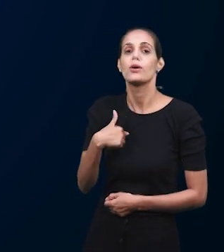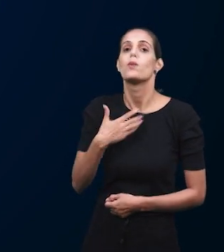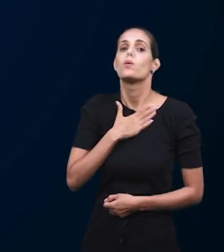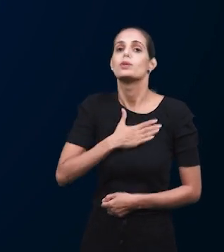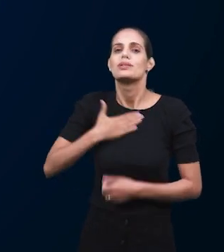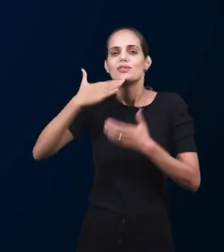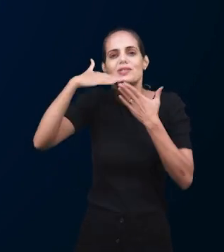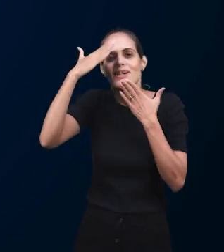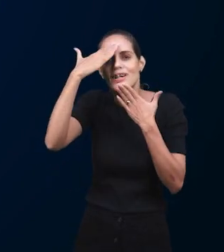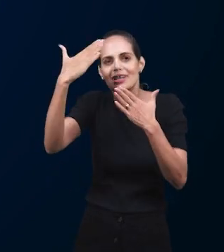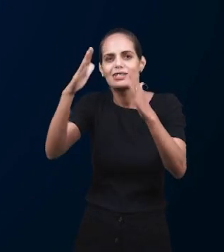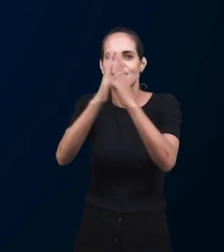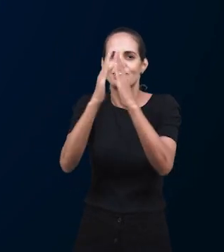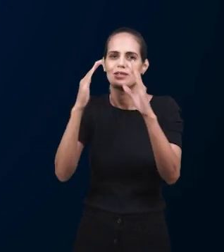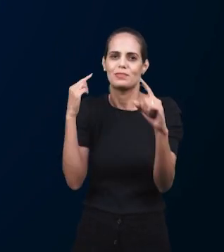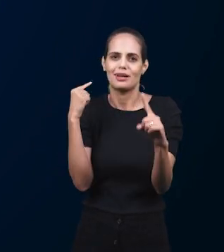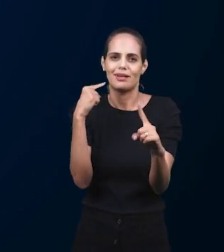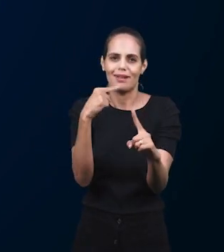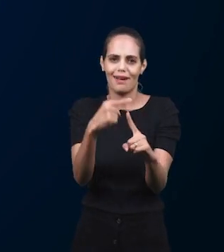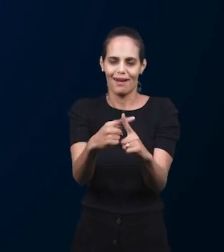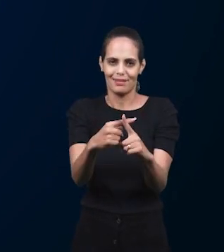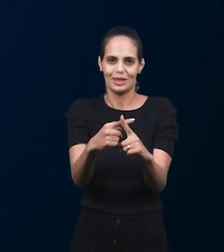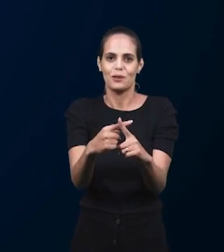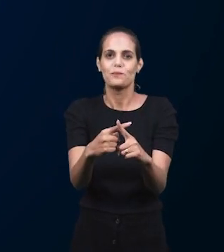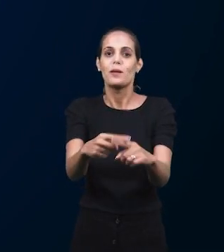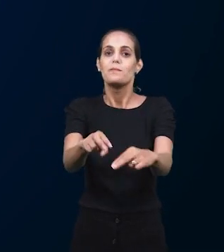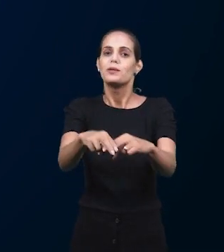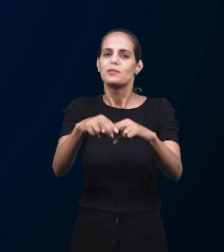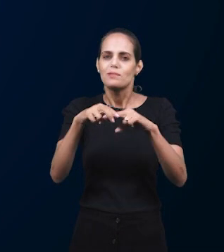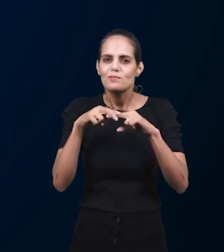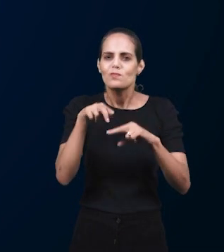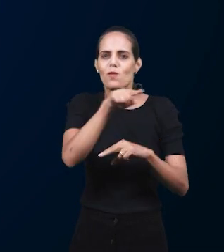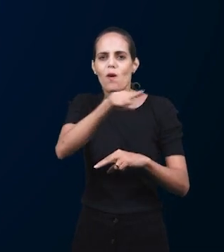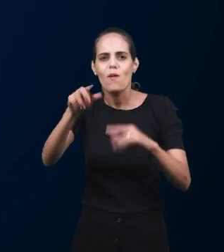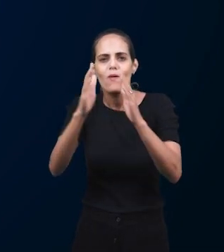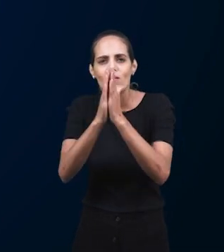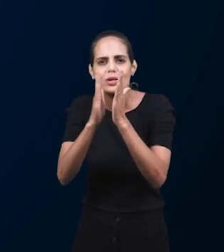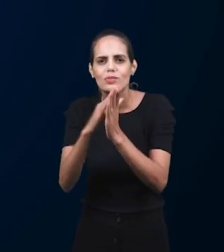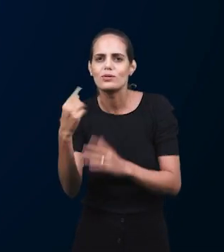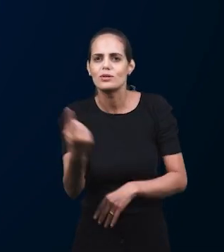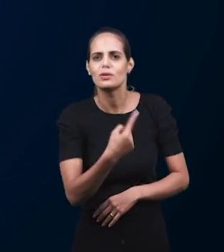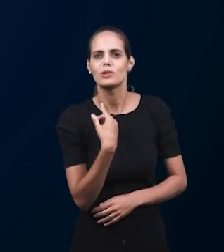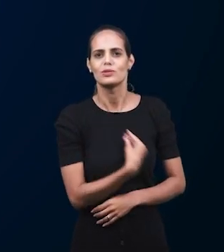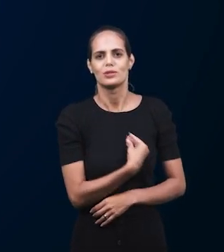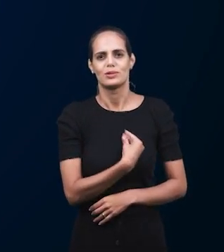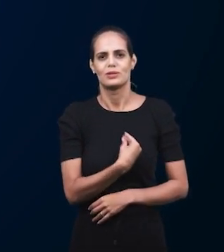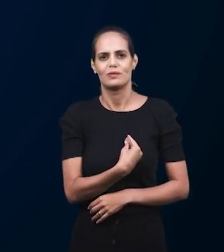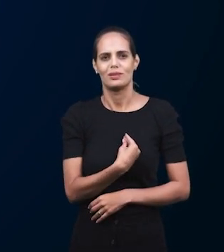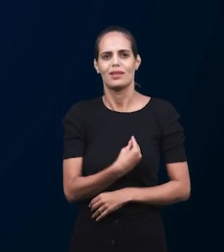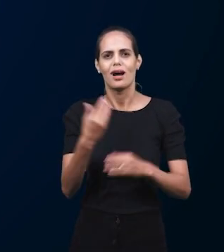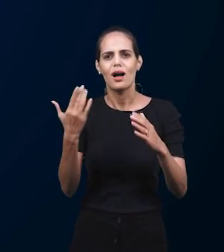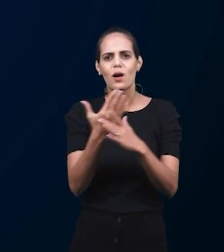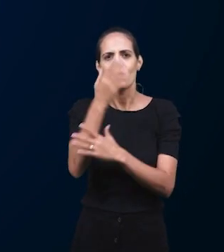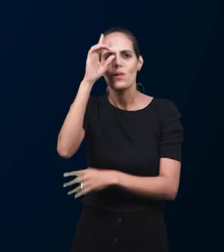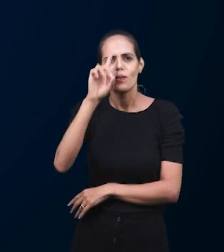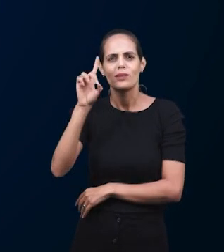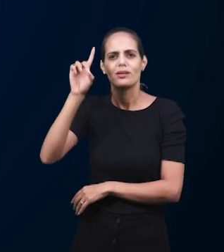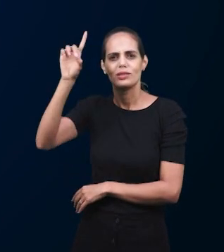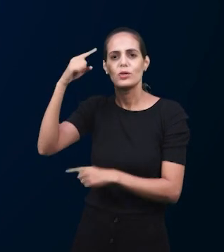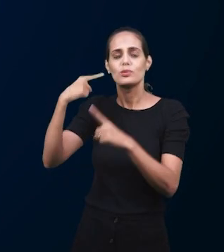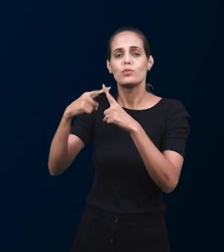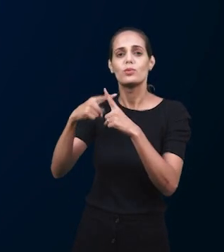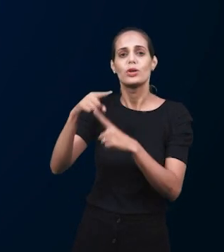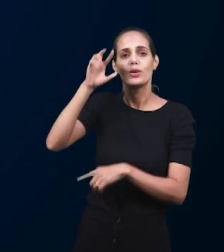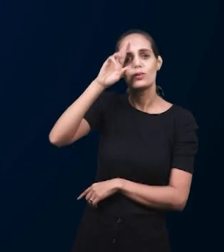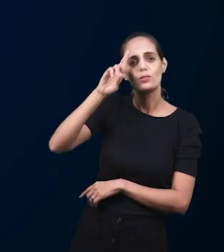потому что спасибо за ваши молитвы, которые вы воздаете Богу, вся слава Богу за все,